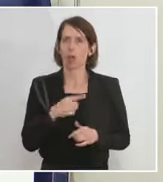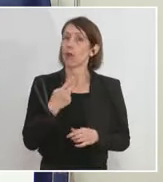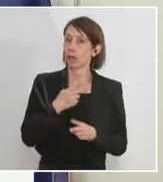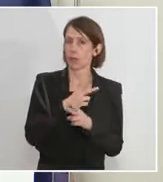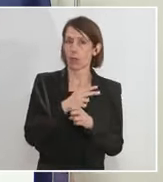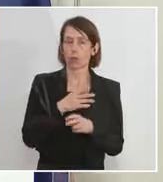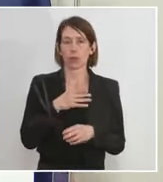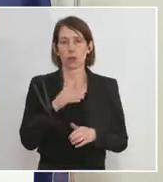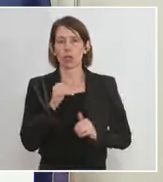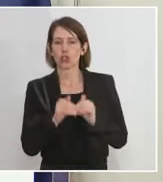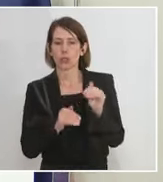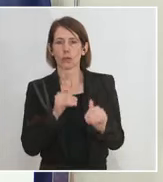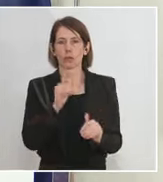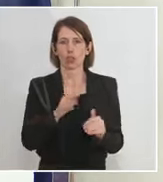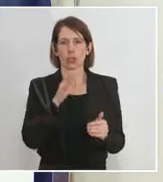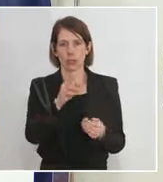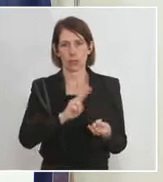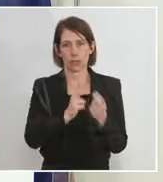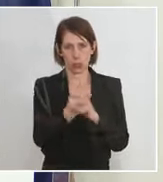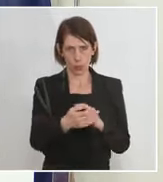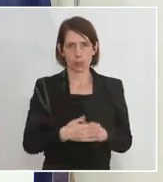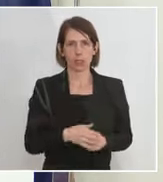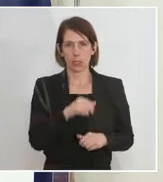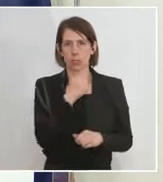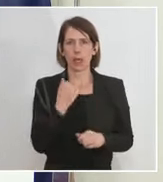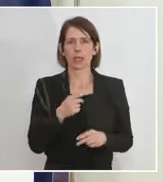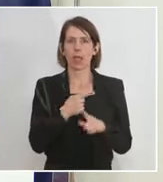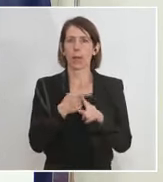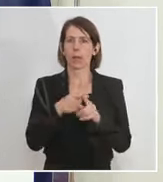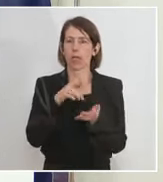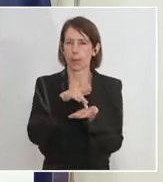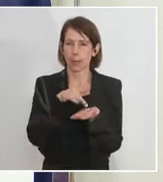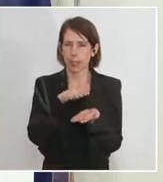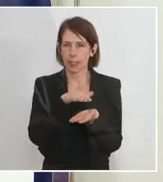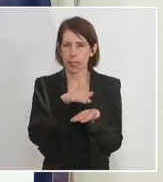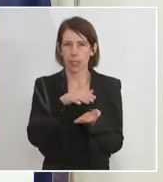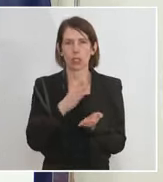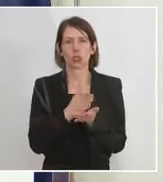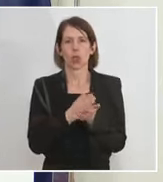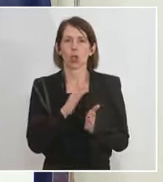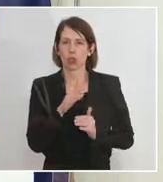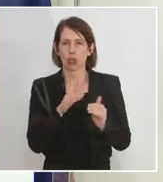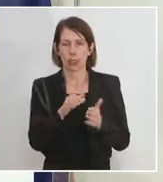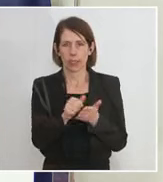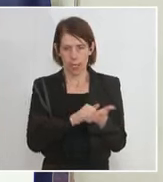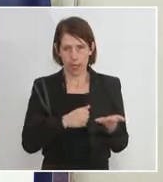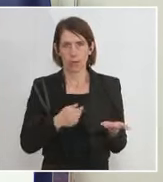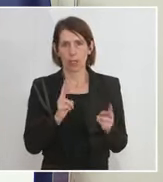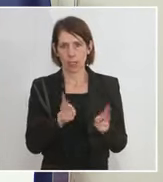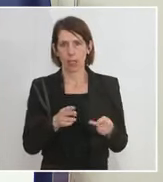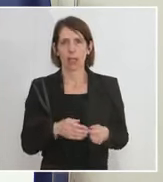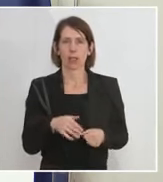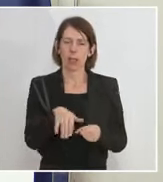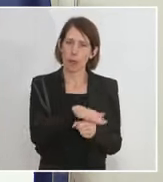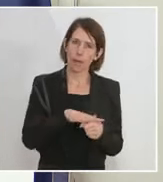schrittweise vorangehen. Das bedeutet, dass wir schon Mitte April hier die ersten Schritte werden machen können im Bereich eines